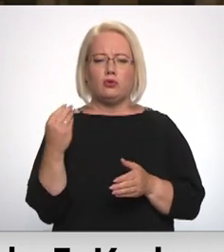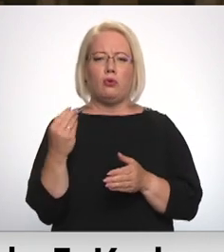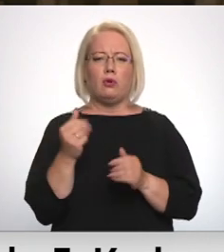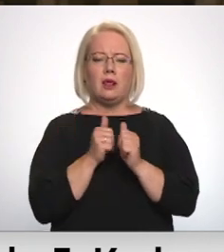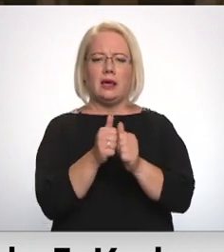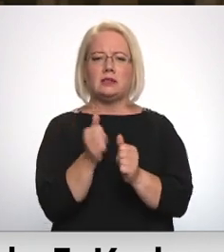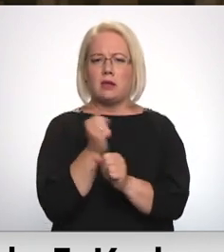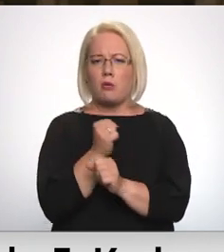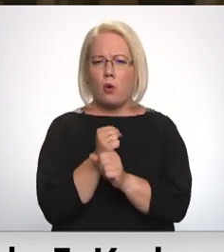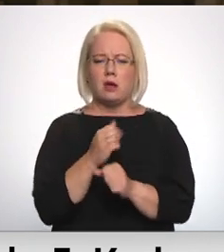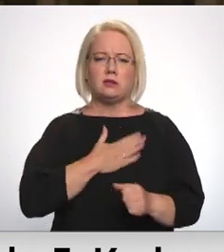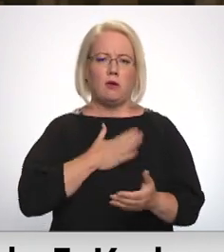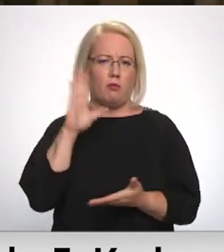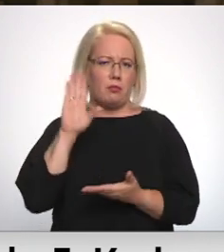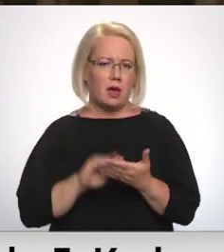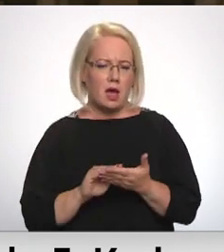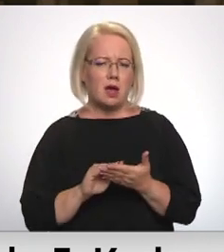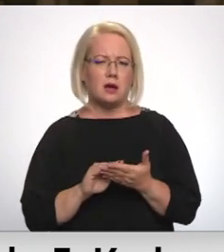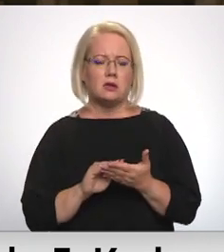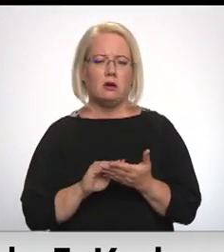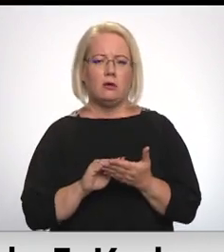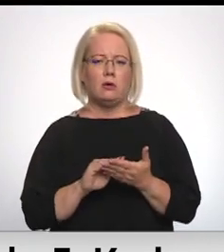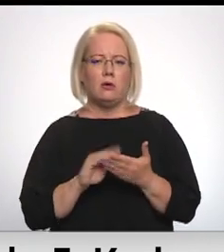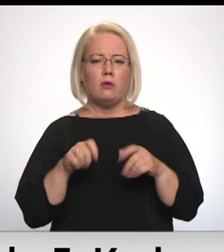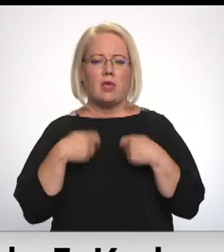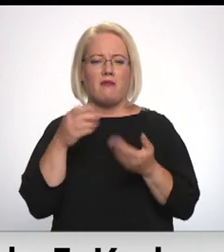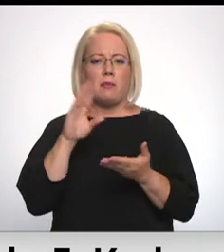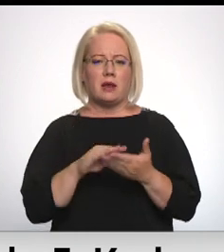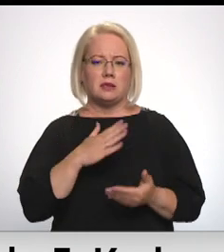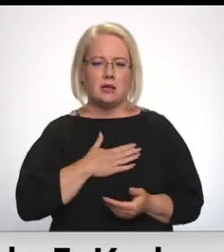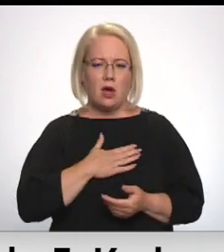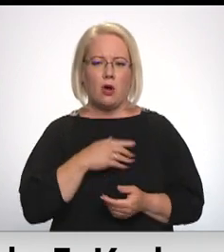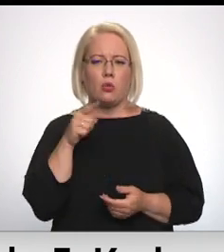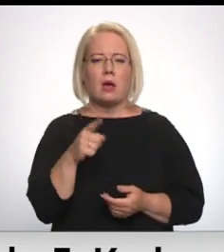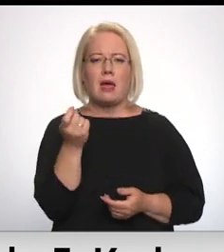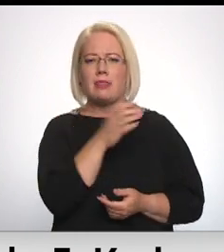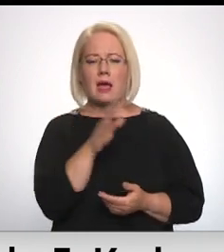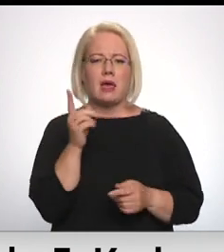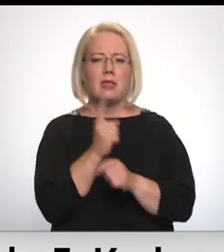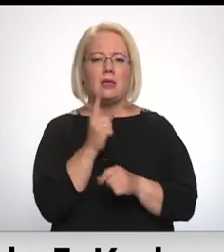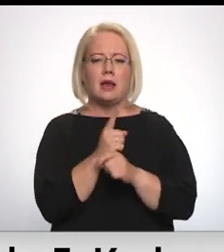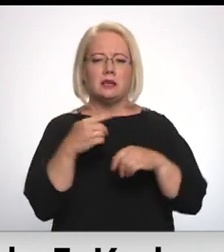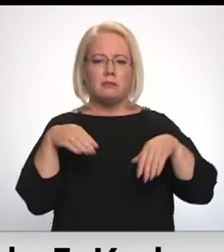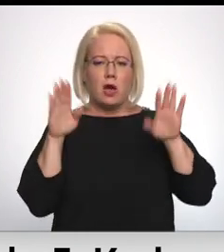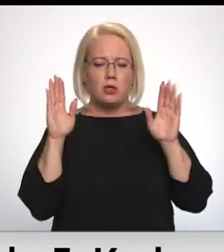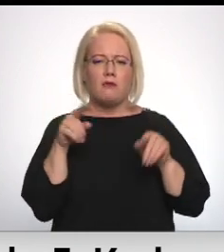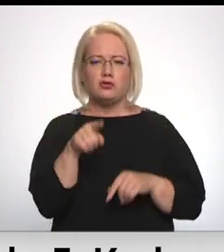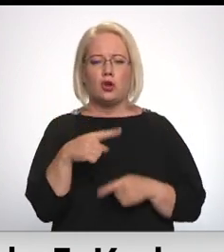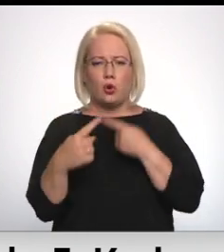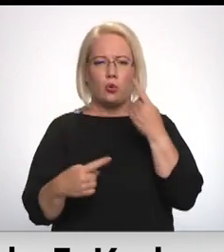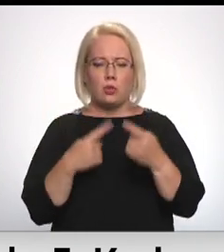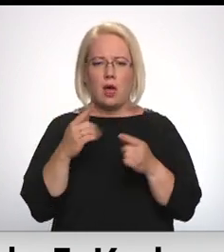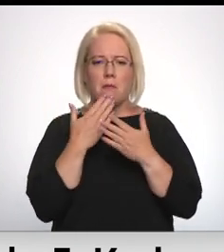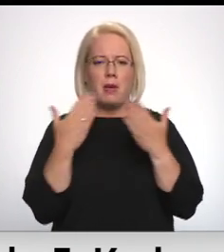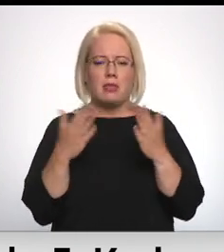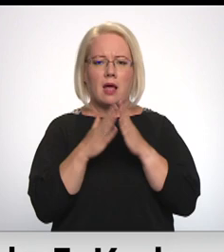savu pieredzi neizmērājumā dev mums. Par to, ka nekad nedrīkst padoties, Ķūzes rāja arī savā pēdējā lielajā